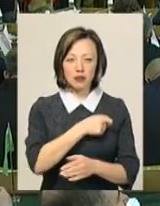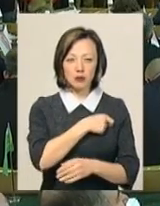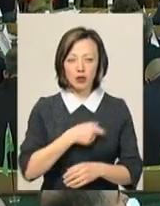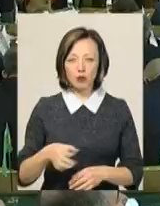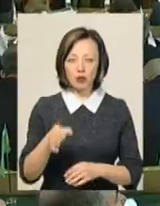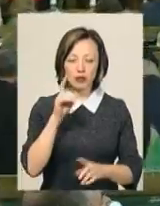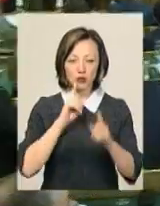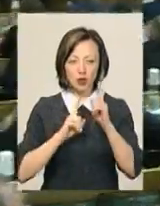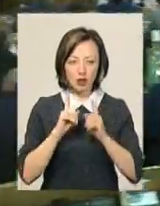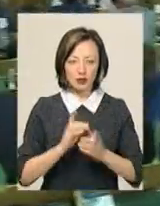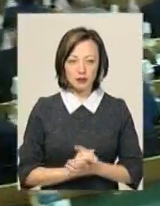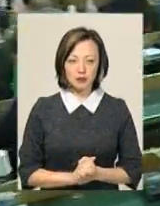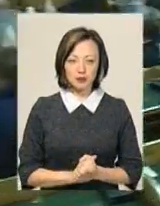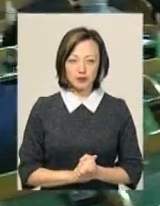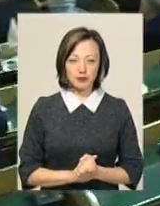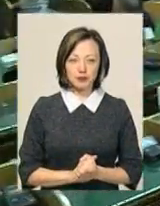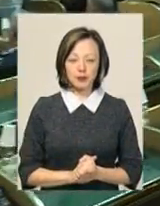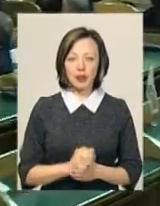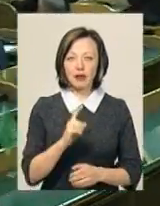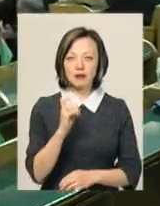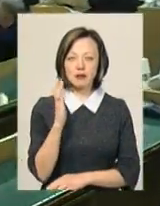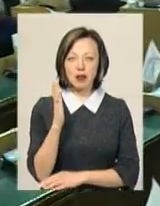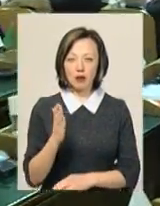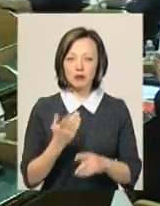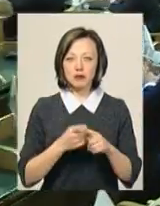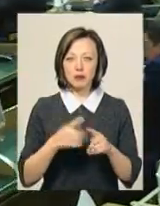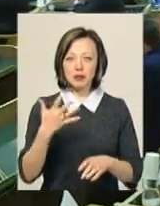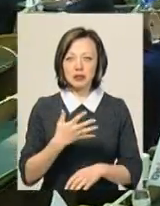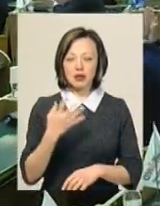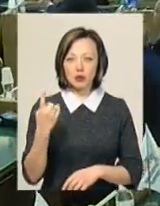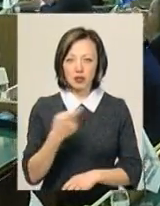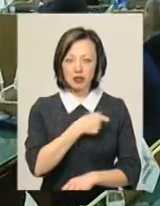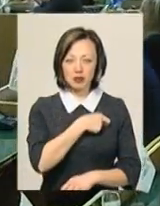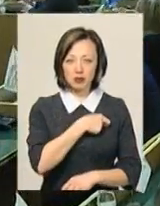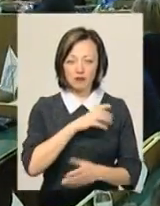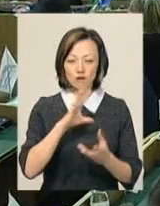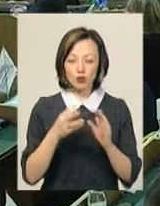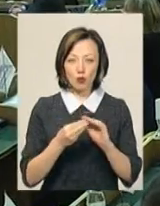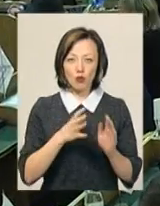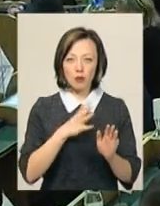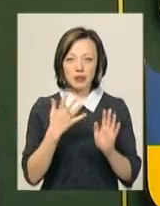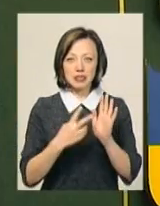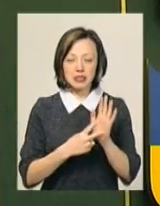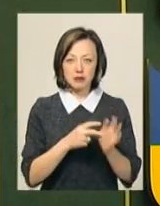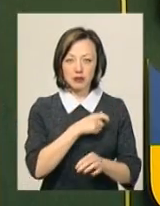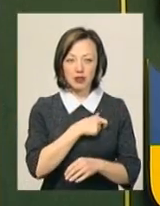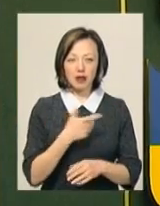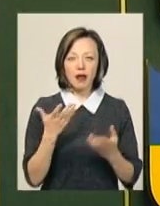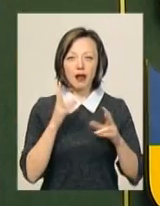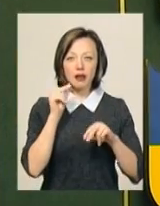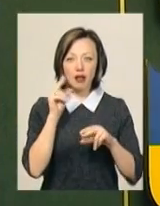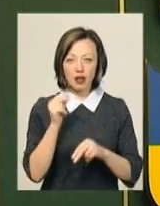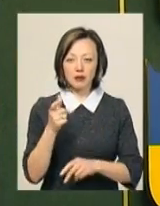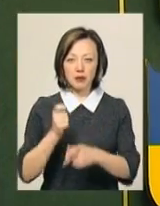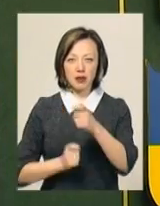обласної ради. За проголосував 51 обранець з 57 зареєстрованих, на які дати підніматимуть